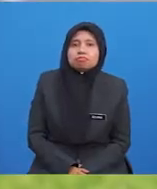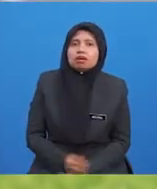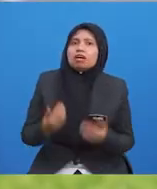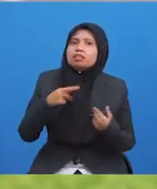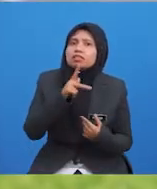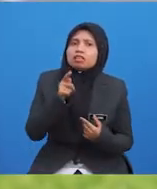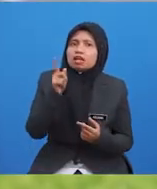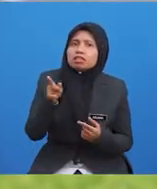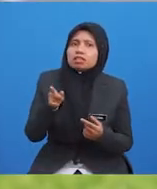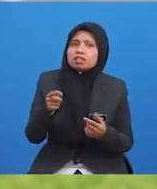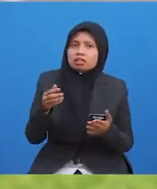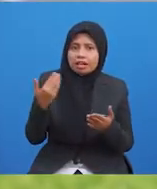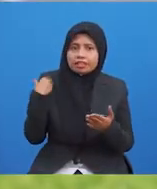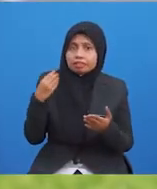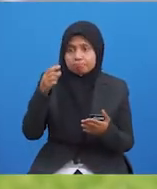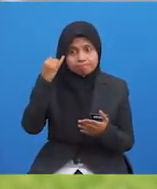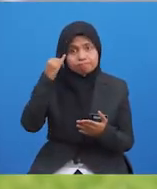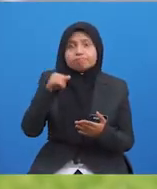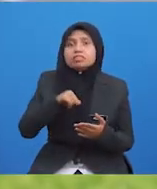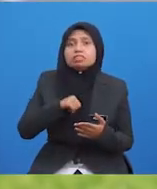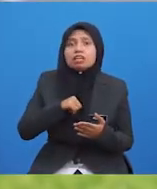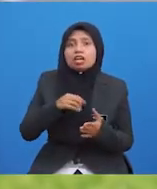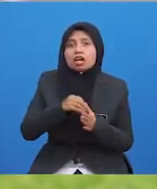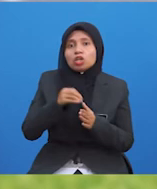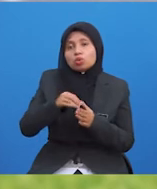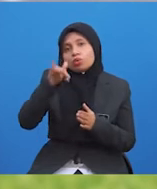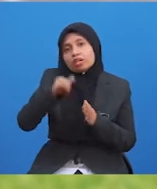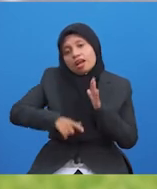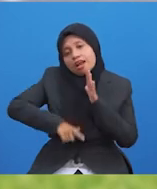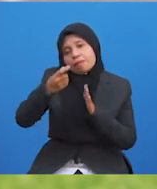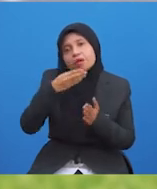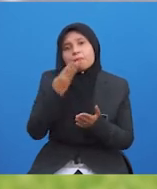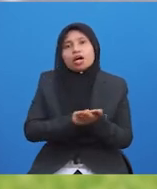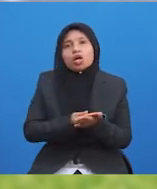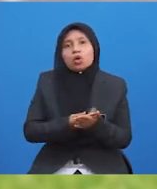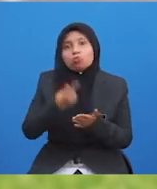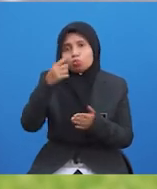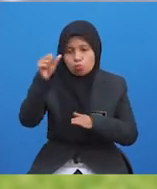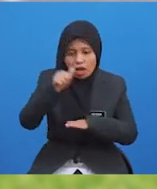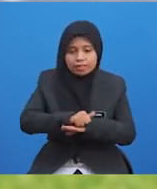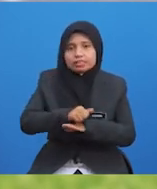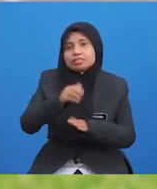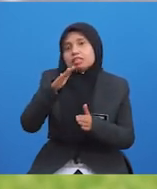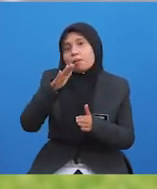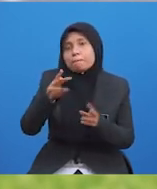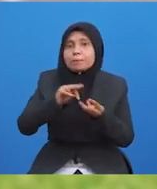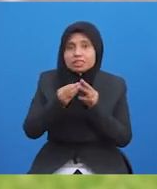Adakah anda mempunyai cadangan sendiri atau yang lebih baik untuk mengatasi masalah ini?